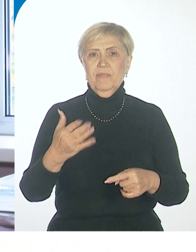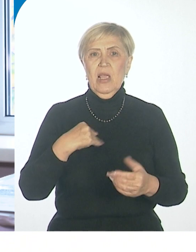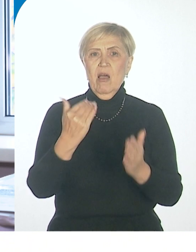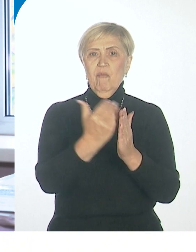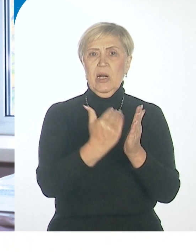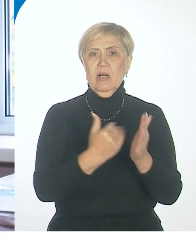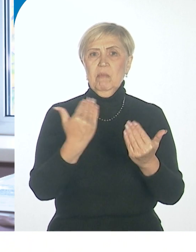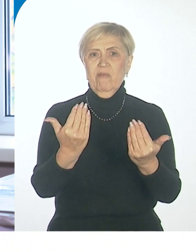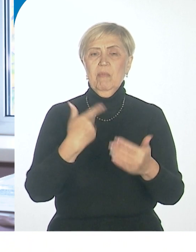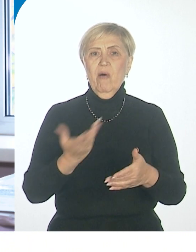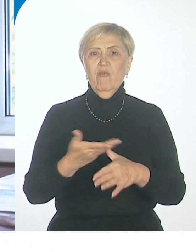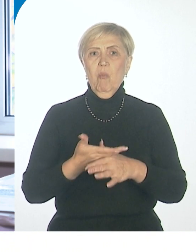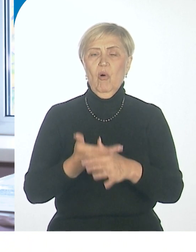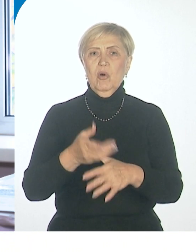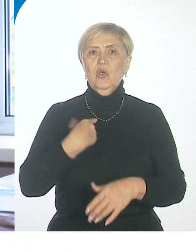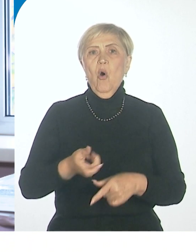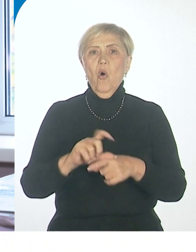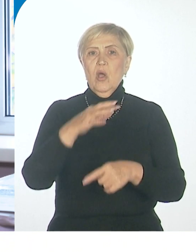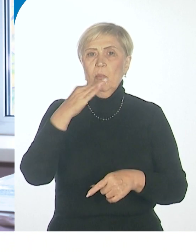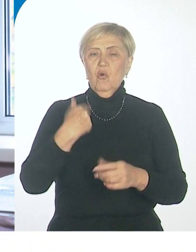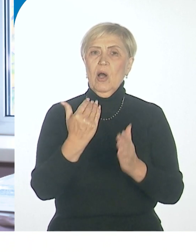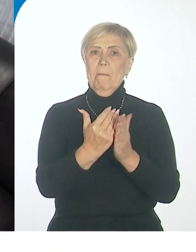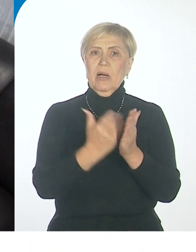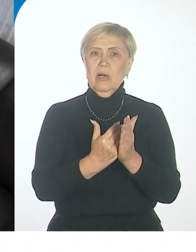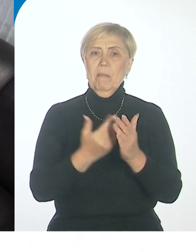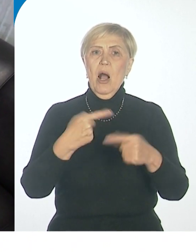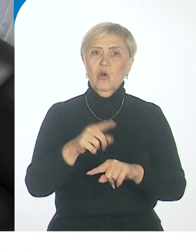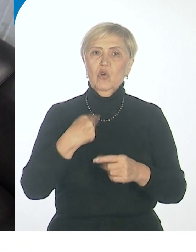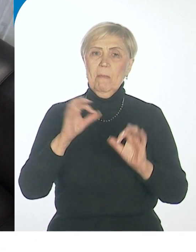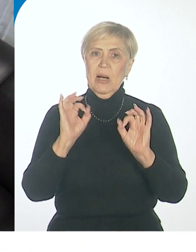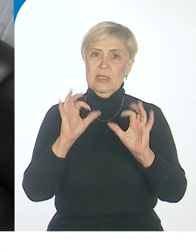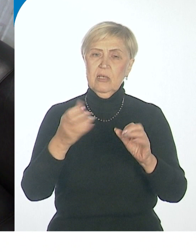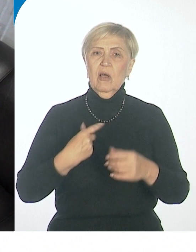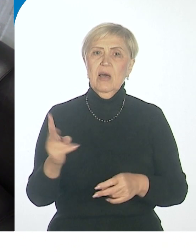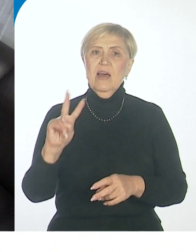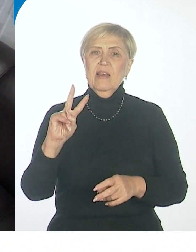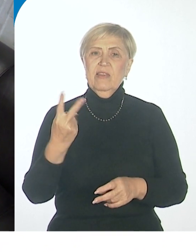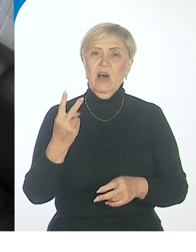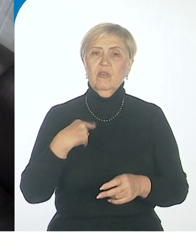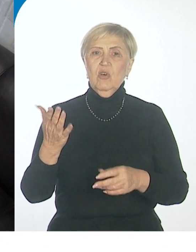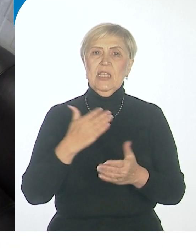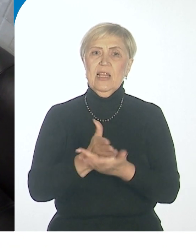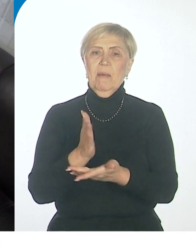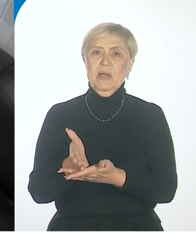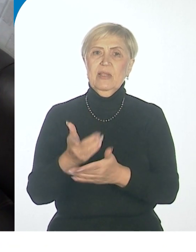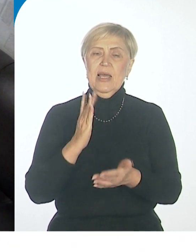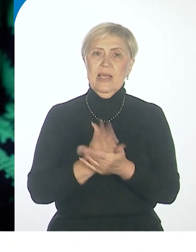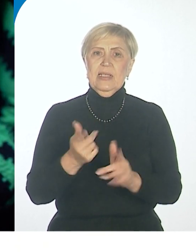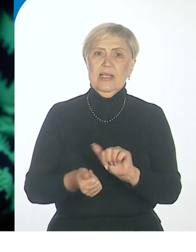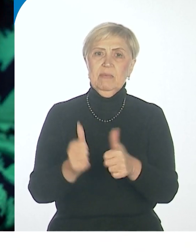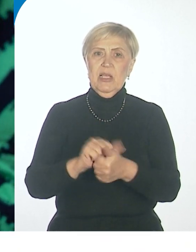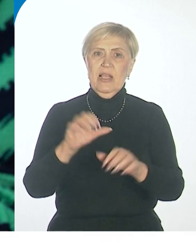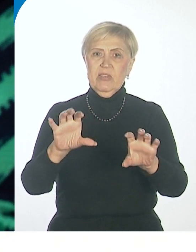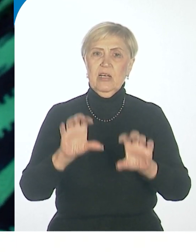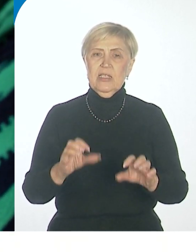помощь. И очень много программ, о которых мы рассказываем. Оба направления открыты благодаря изменениям в законодательстве. С